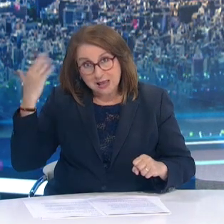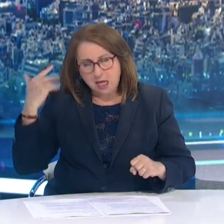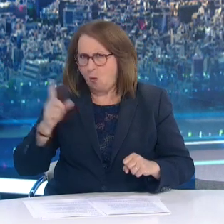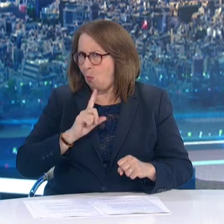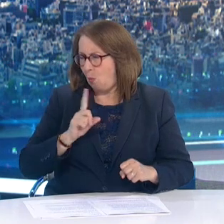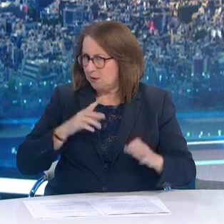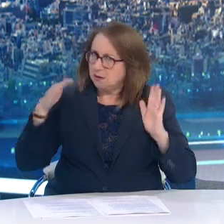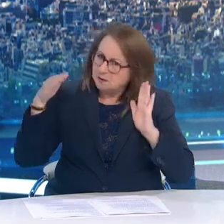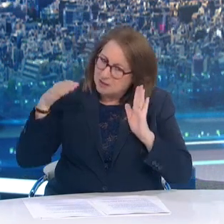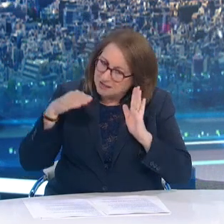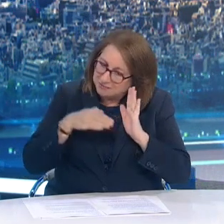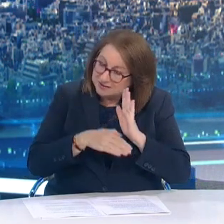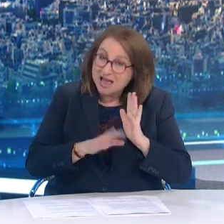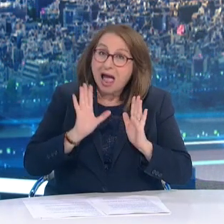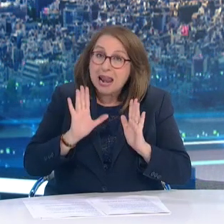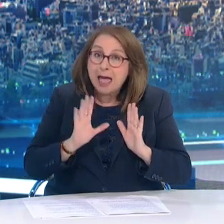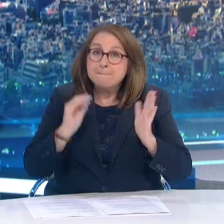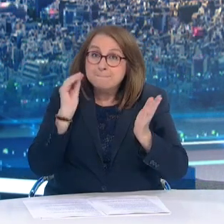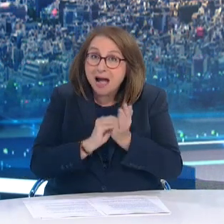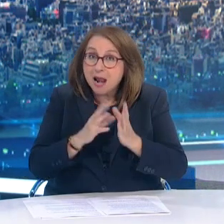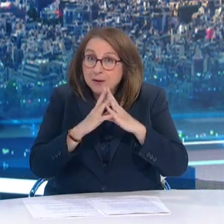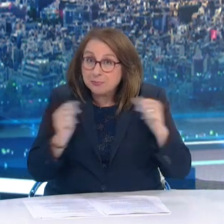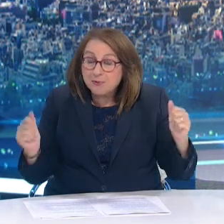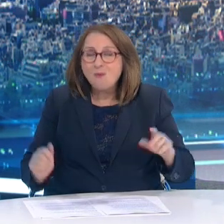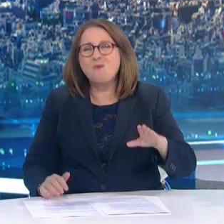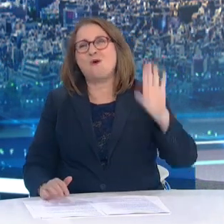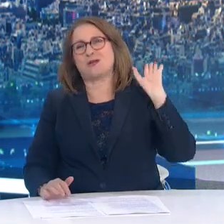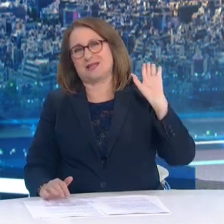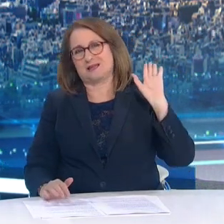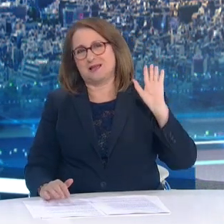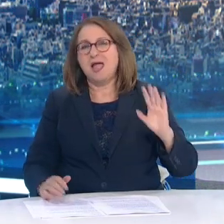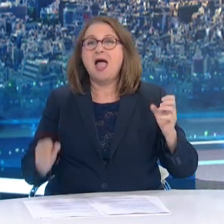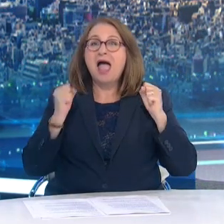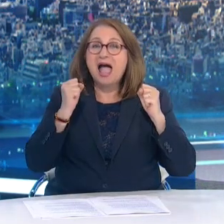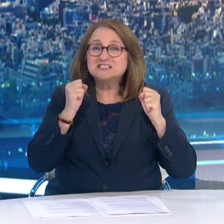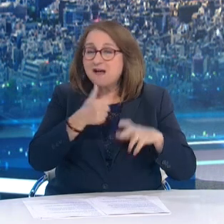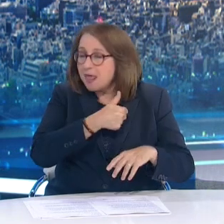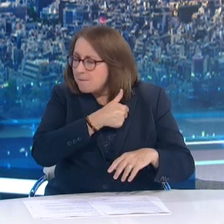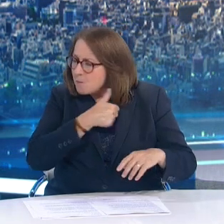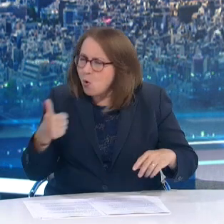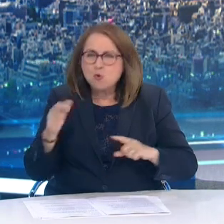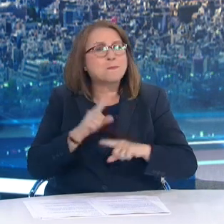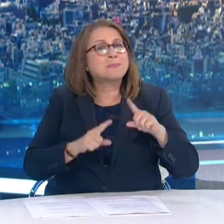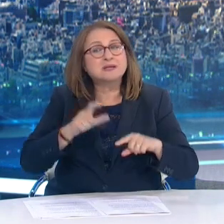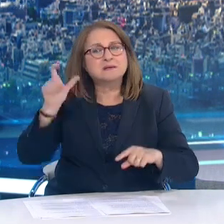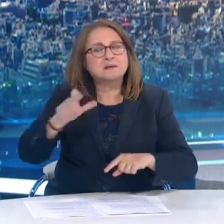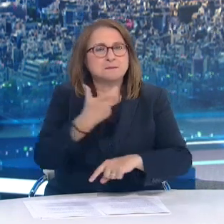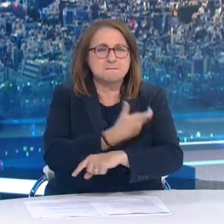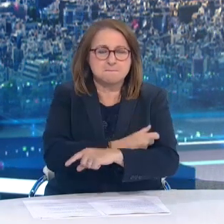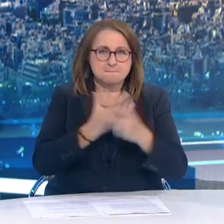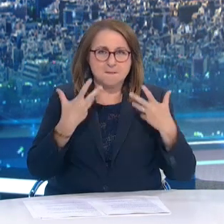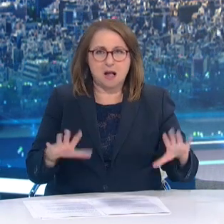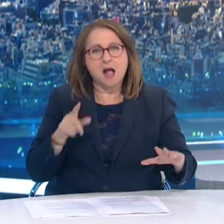μάχη με τον κορονοϊό δεν έχει τελειώσει Ασφαλής είναι μόνο οι εμβολιασμένοι πολίτες Γίνεται αυτονόητο τόσο για ένα κράτος δικαίου